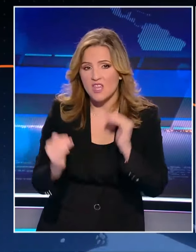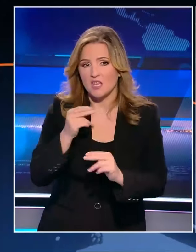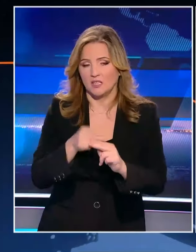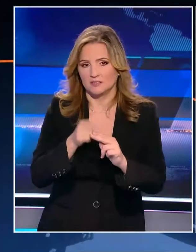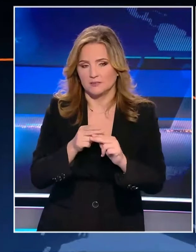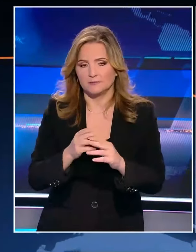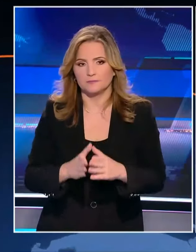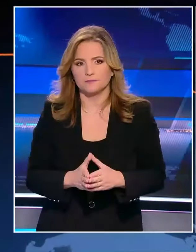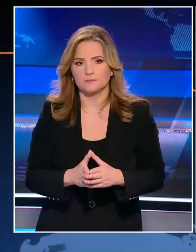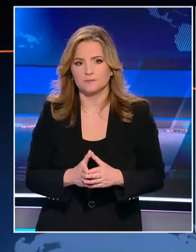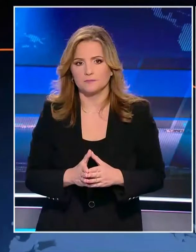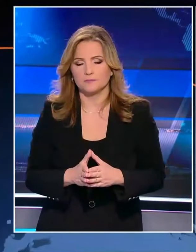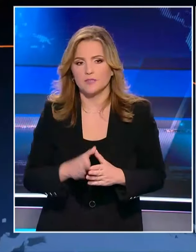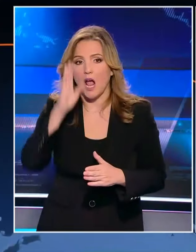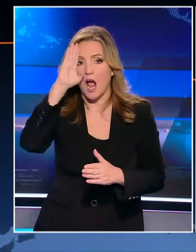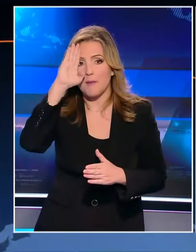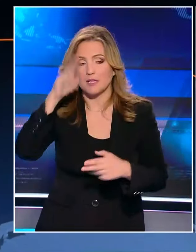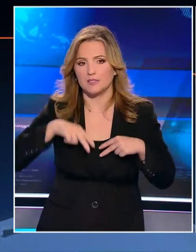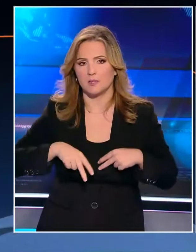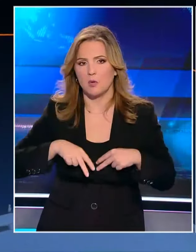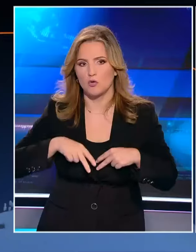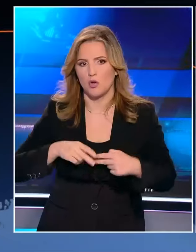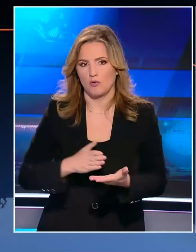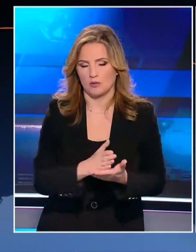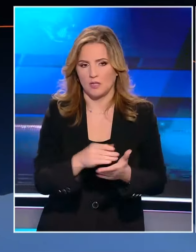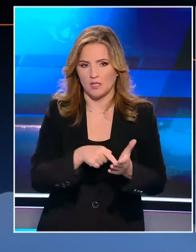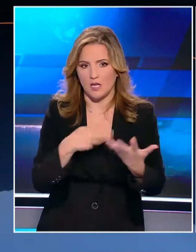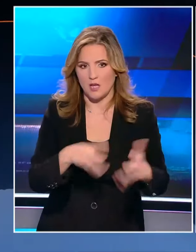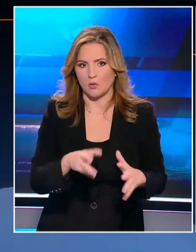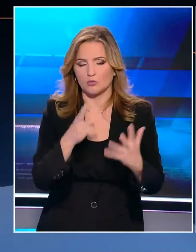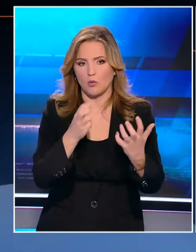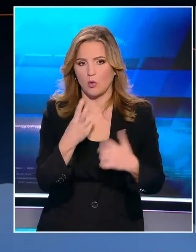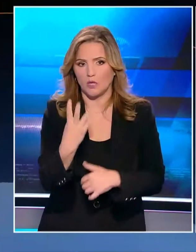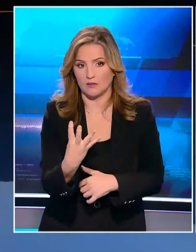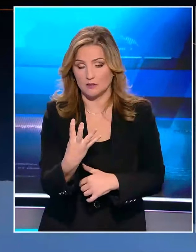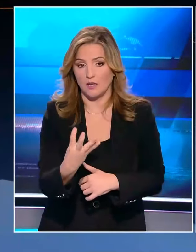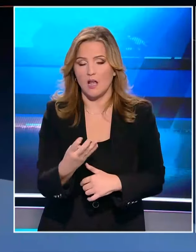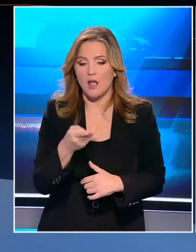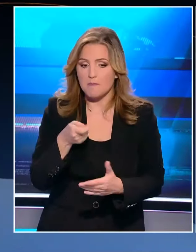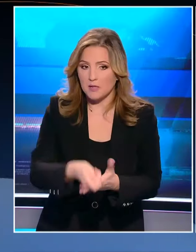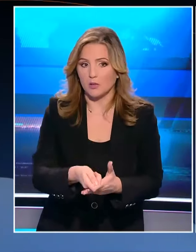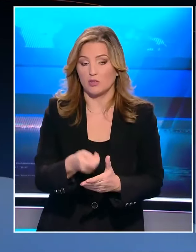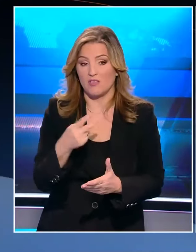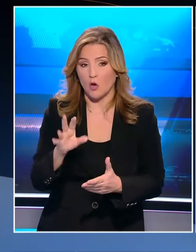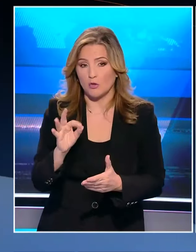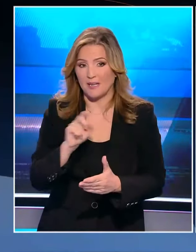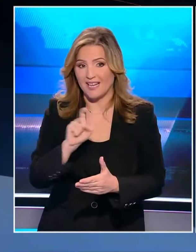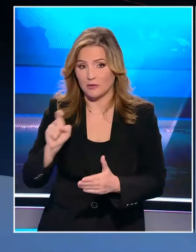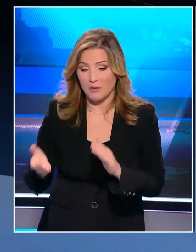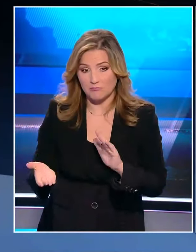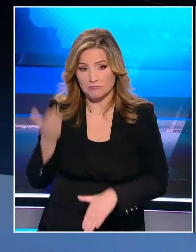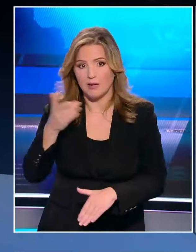Μάλιστα σύμφωνα με το όσο αναφέρει το Αμερικανικό Υπουργείο Δικαιοσύνης από το 1984 έχει δώσει περισσότερα από 250 εκατομμύρια για